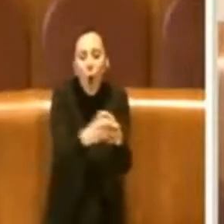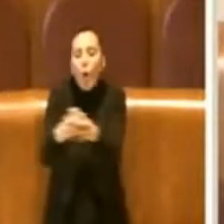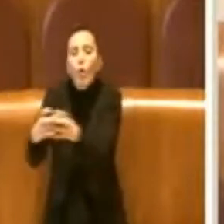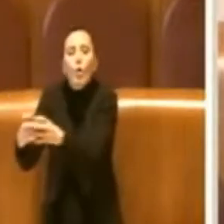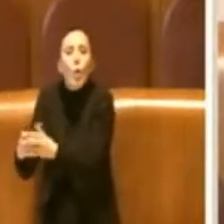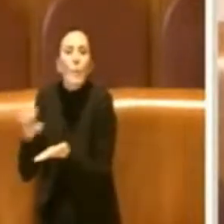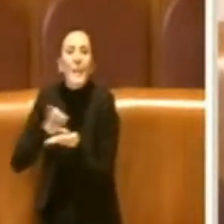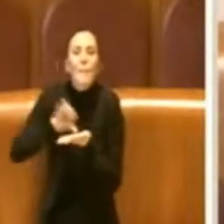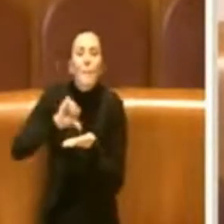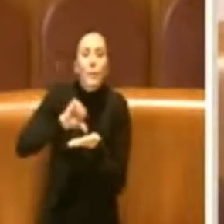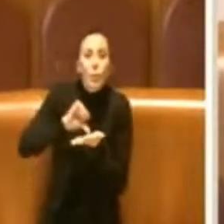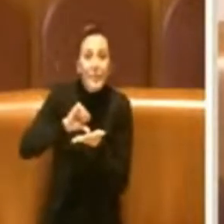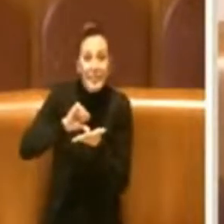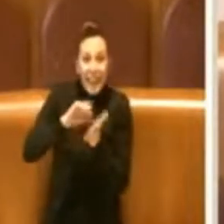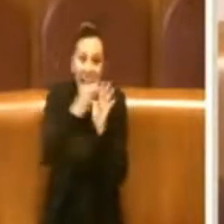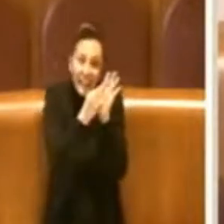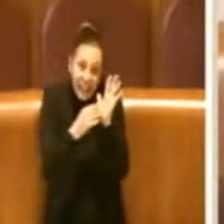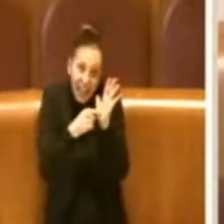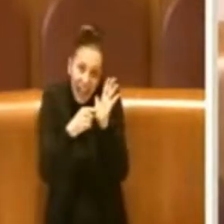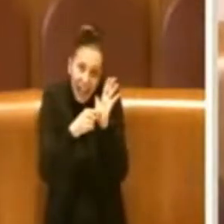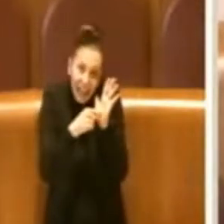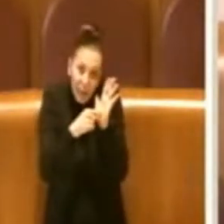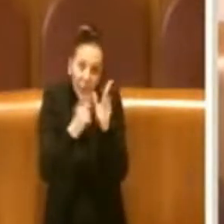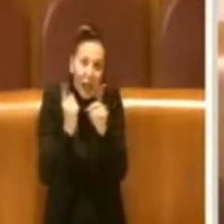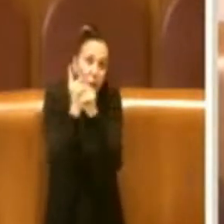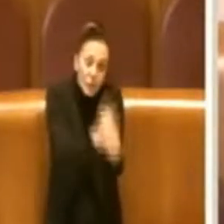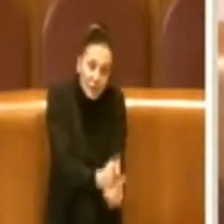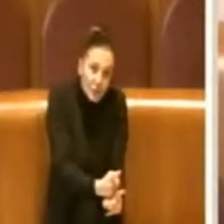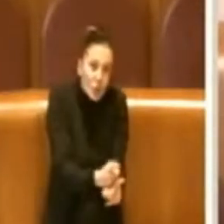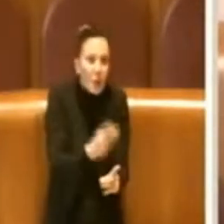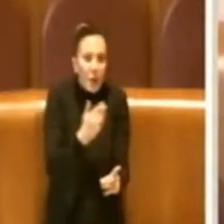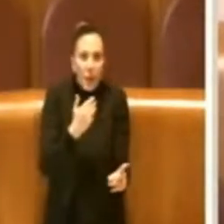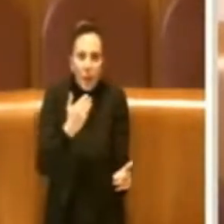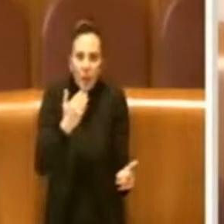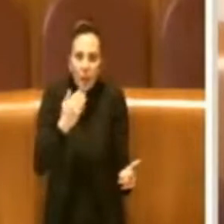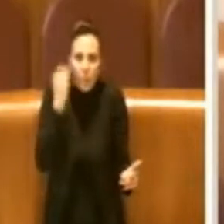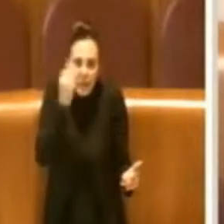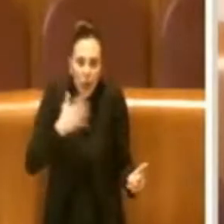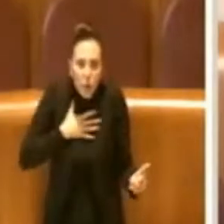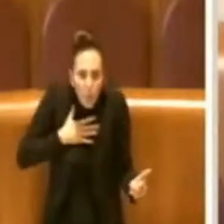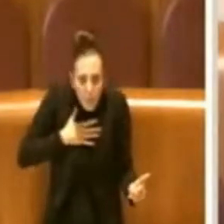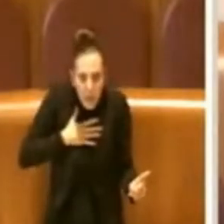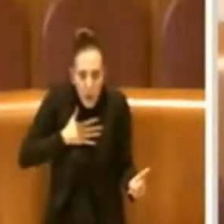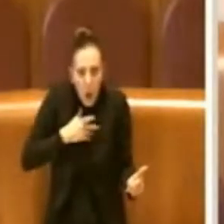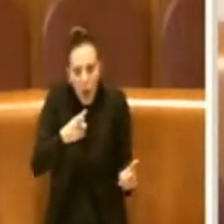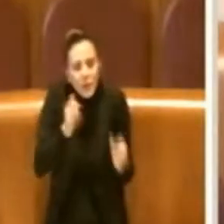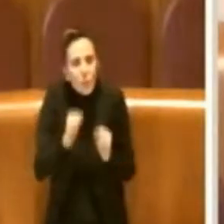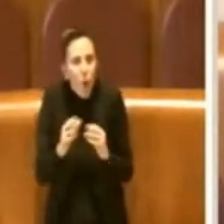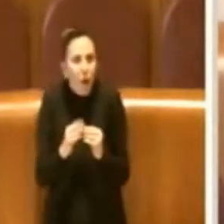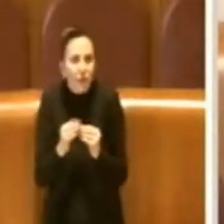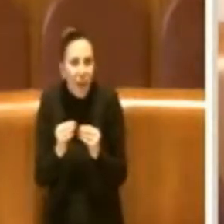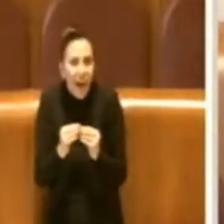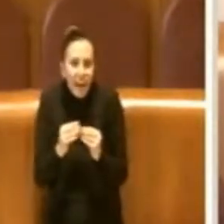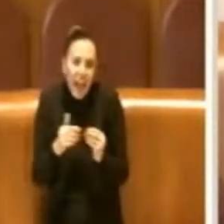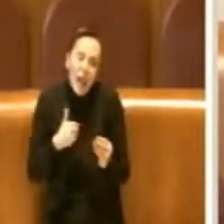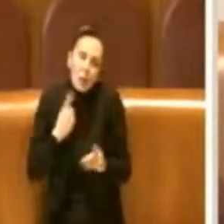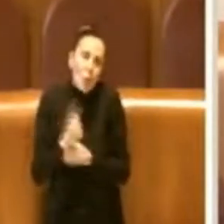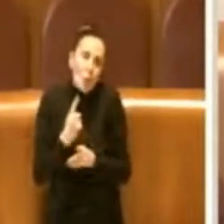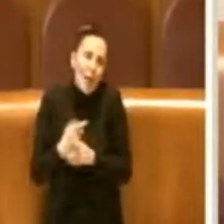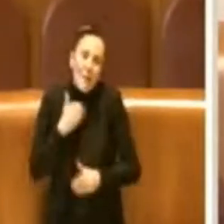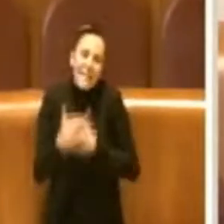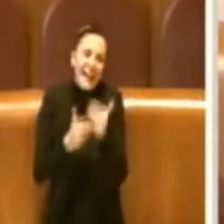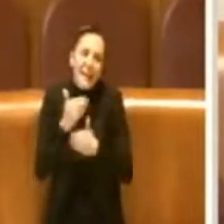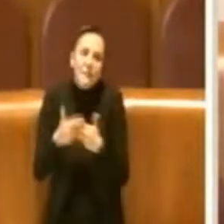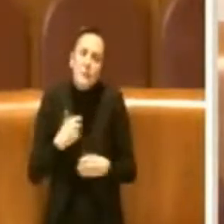Questo è quello indicato in delibera e secondo noi, secondo me, la soluzione è fattibile. E quindi possiamo andare avanti. Mi